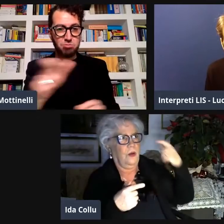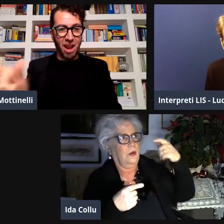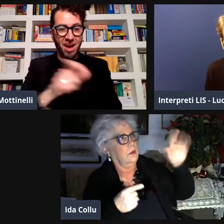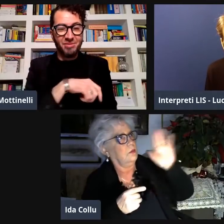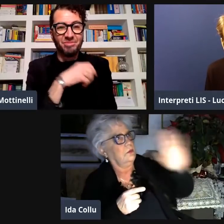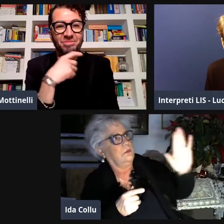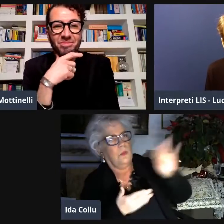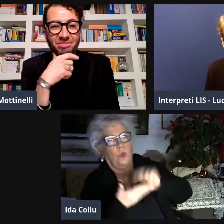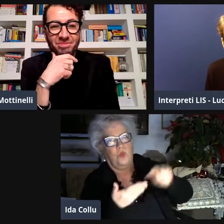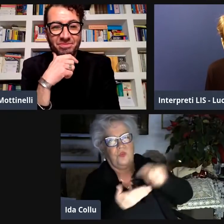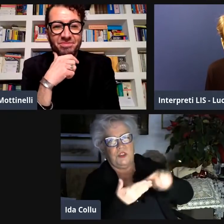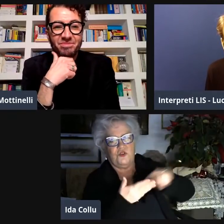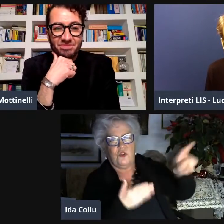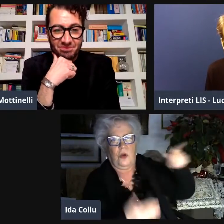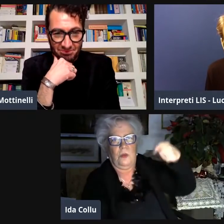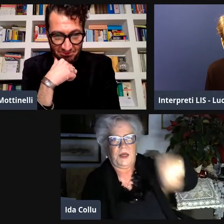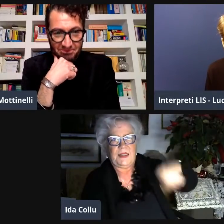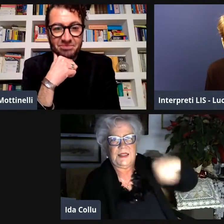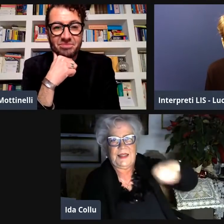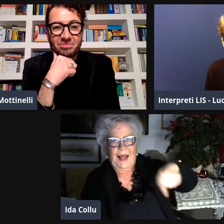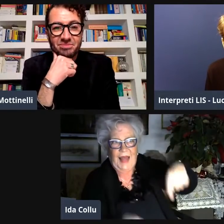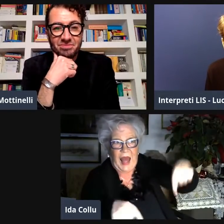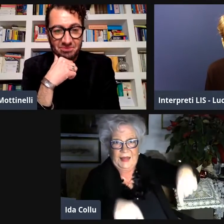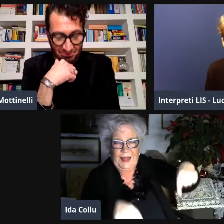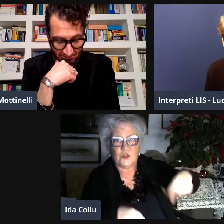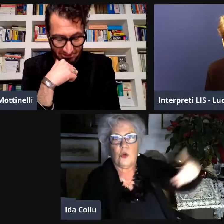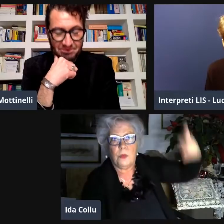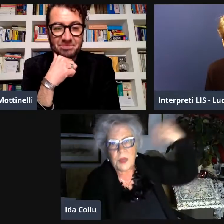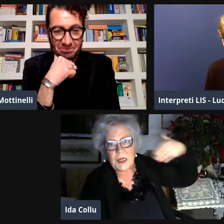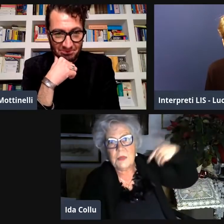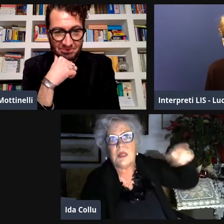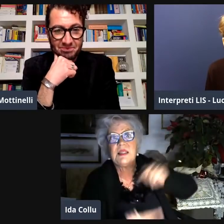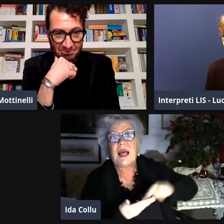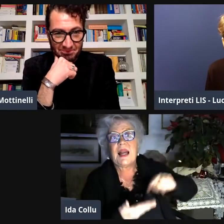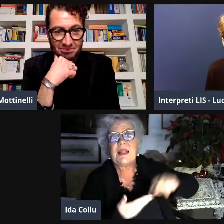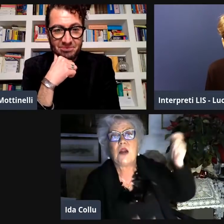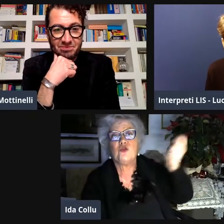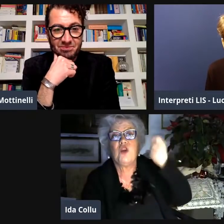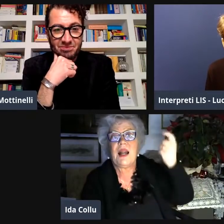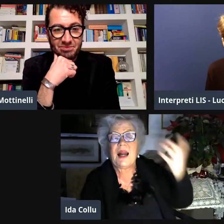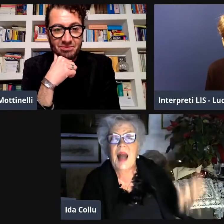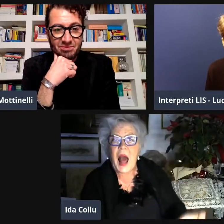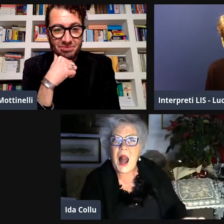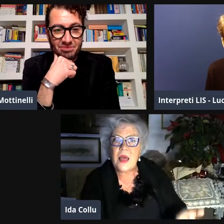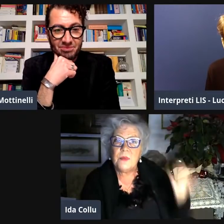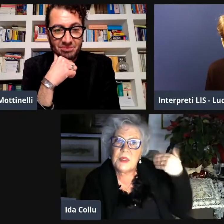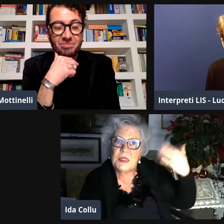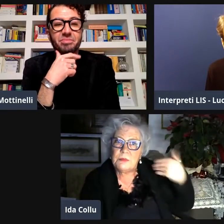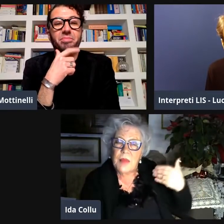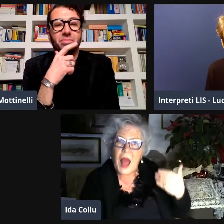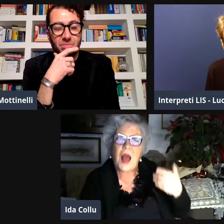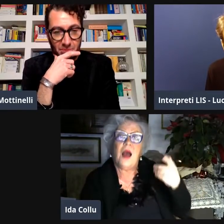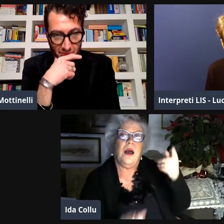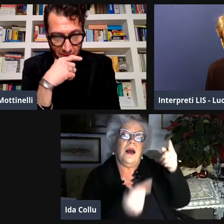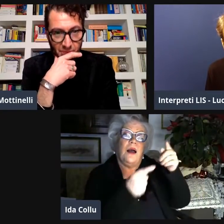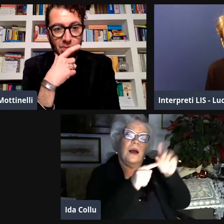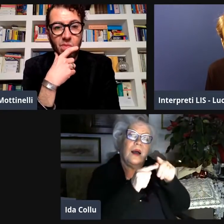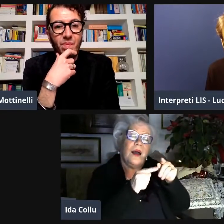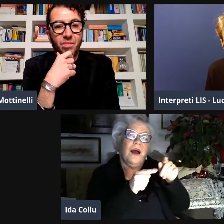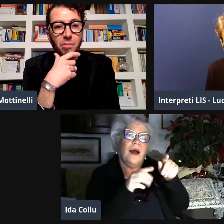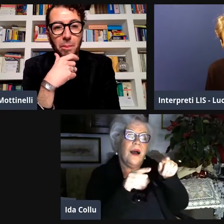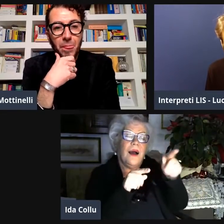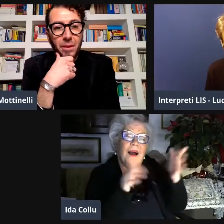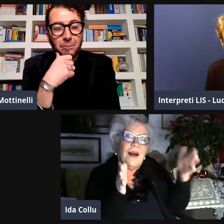'ingresso c'è subito l'ufficio del presidente adesso prima era segretario generale